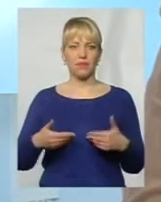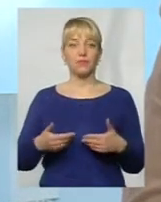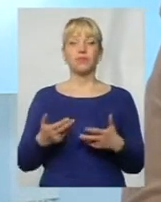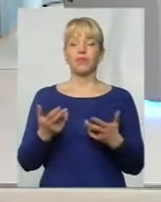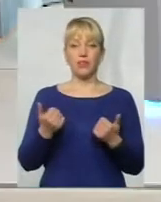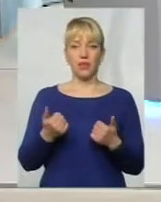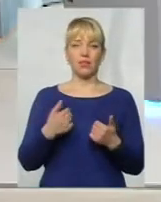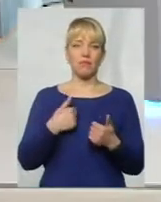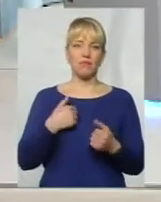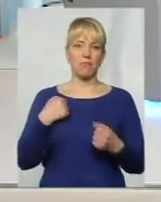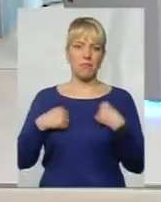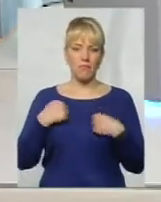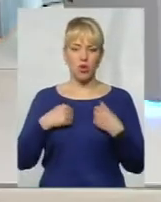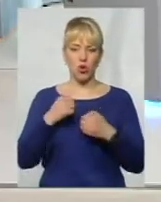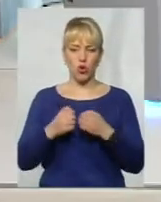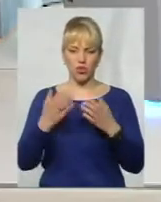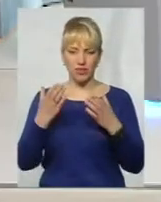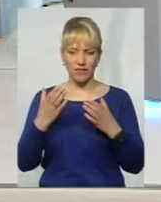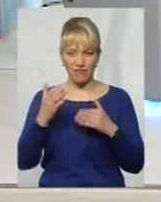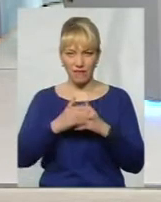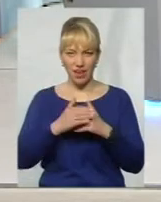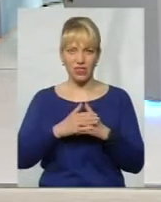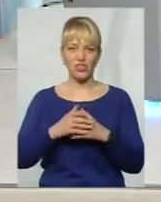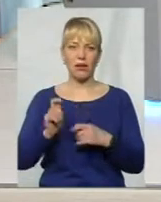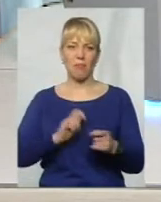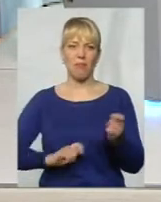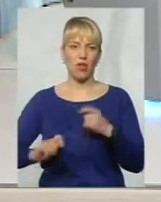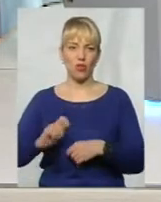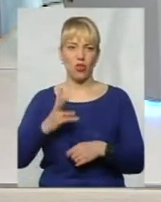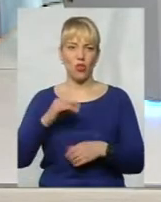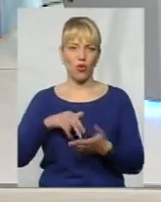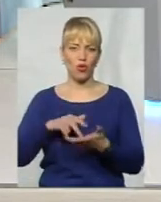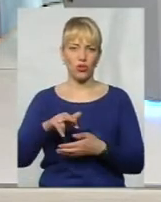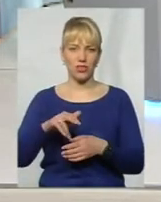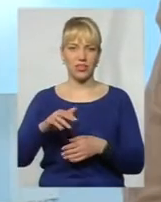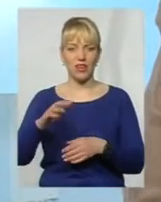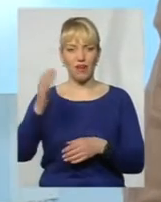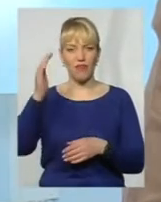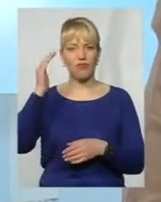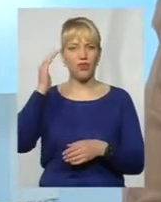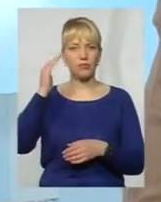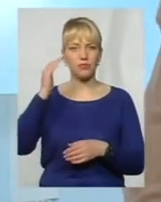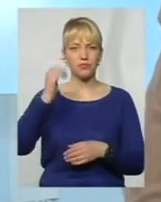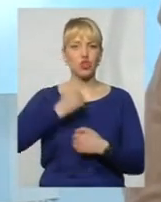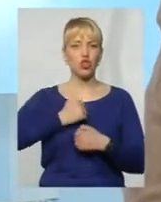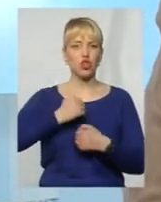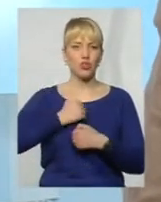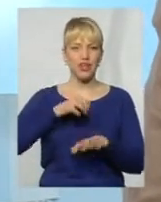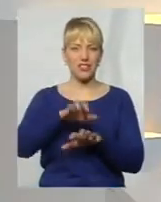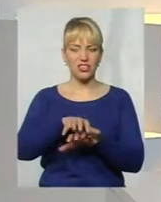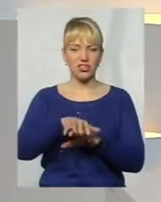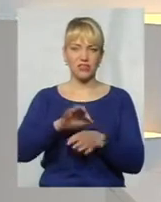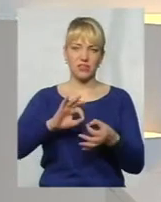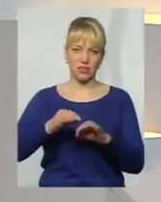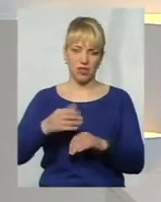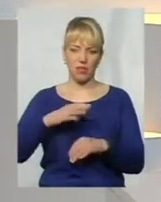милися кожен вечір, переодівались, але ж ходити в солдатських черевиках було дуже складно. Буває так, що